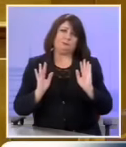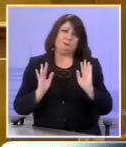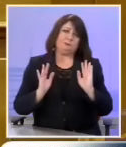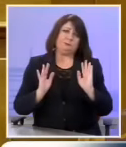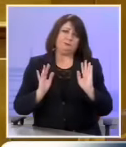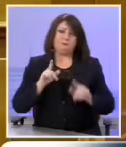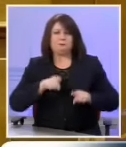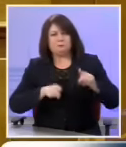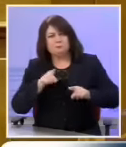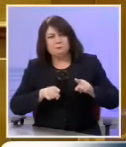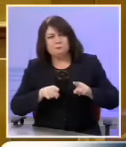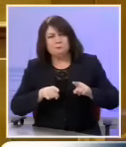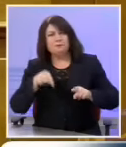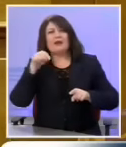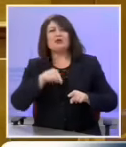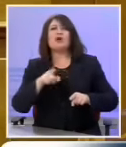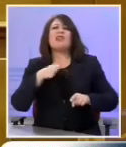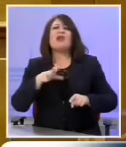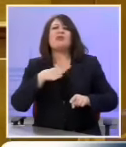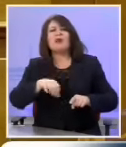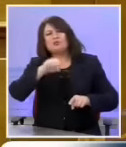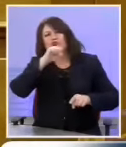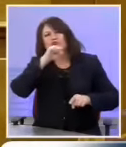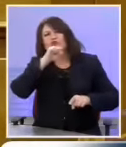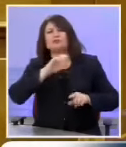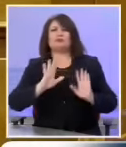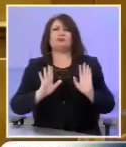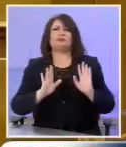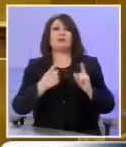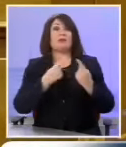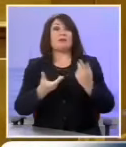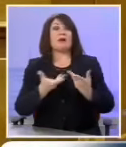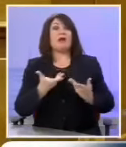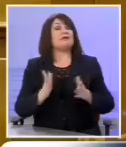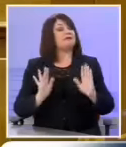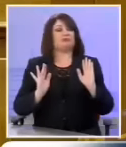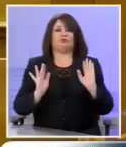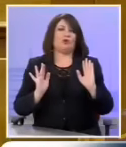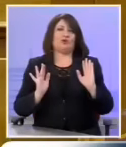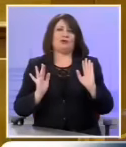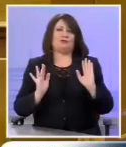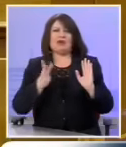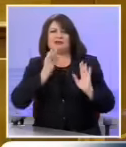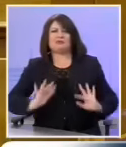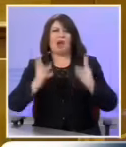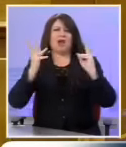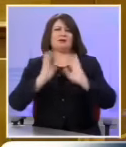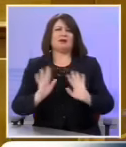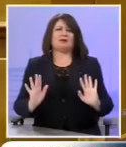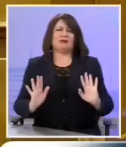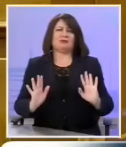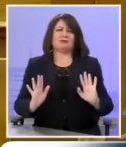ζηλωτές. Δεν διαπραγματεύονται καθόλου. Υιοθετούν και